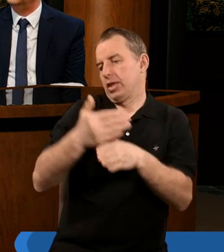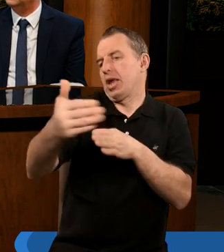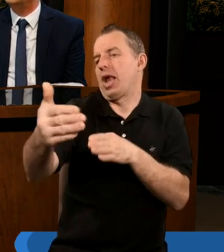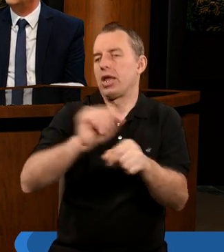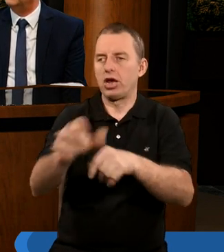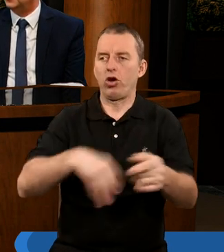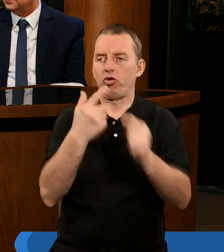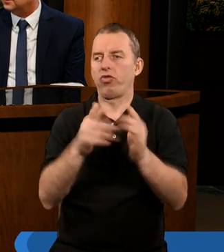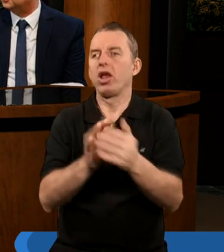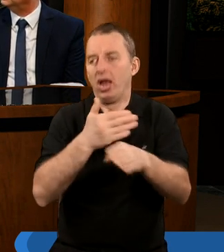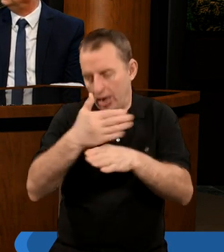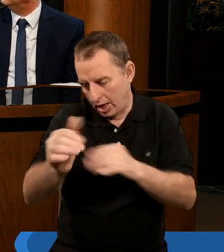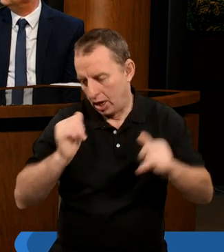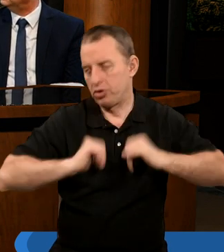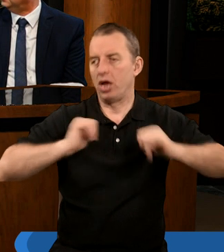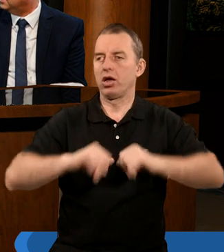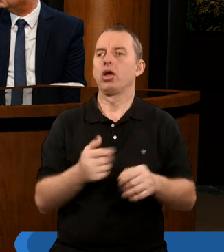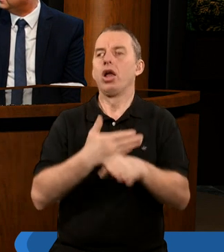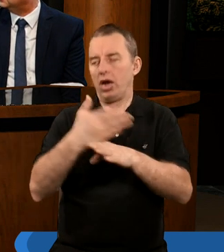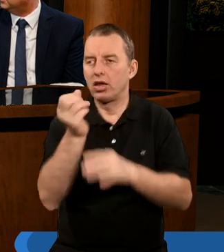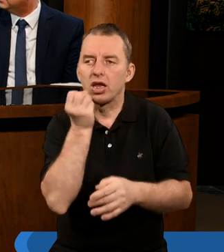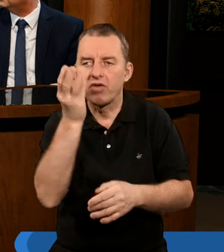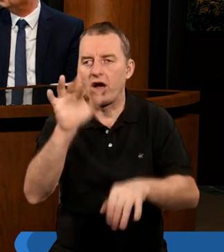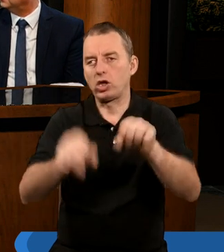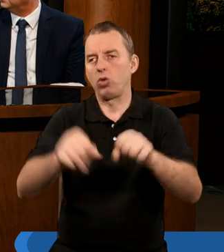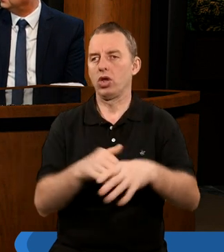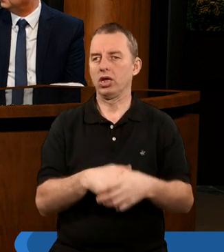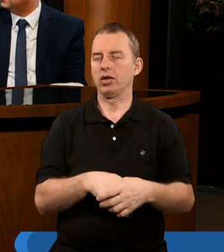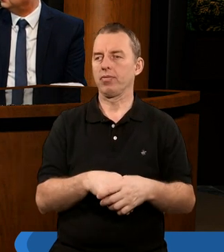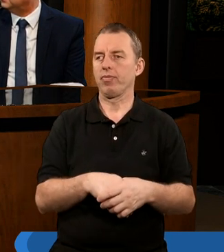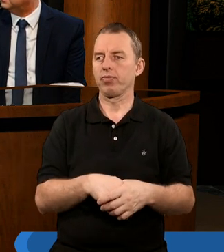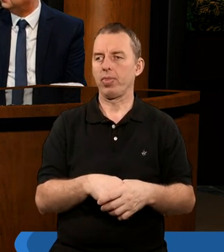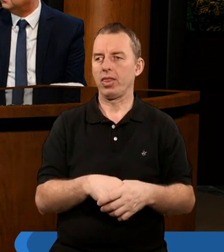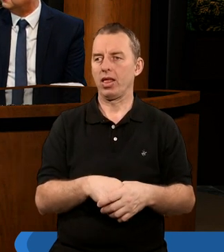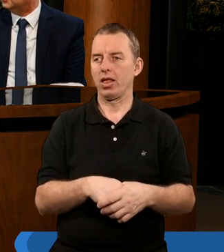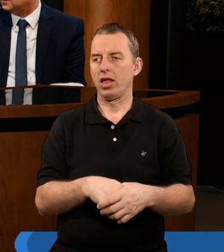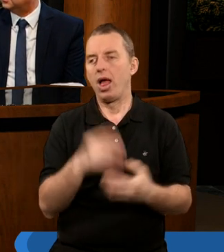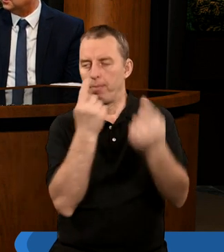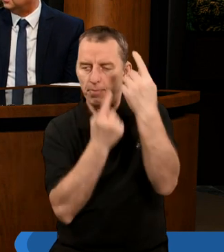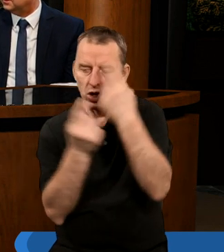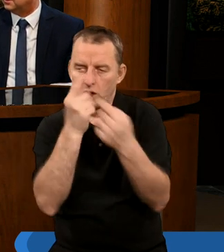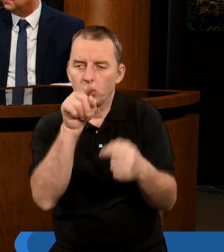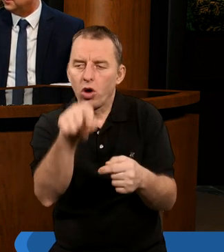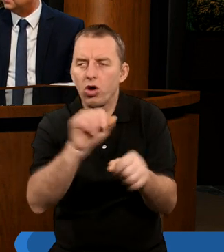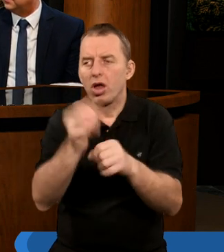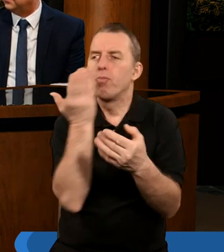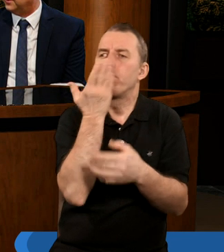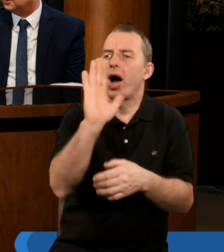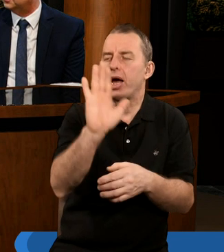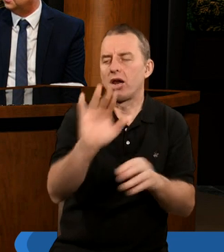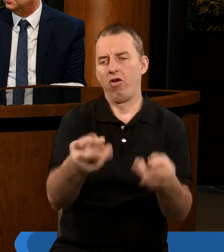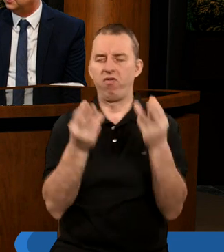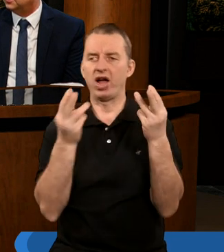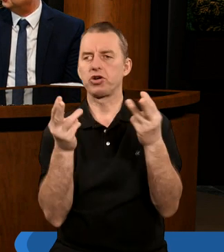świątyni, nadal czeka i nadal trwa sąd i myślę, że to jest takie bardzo